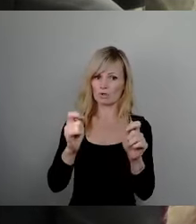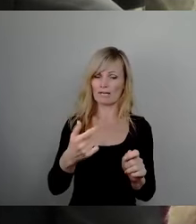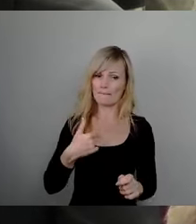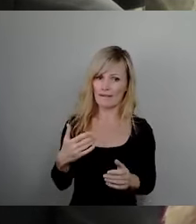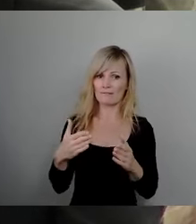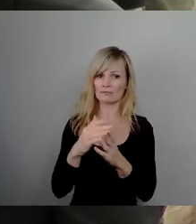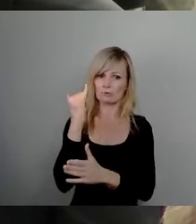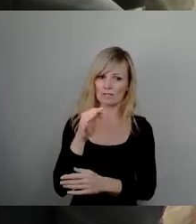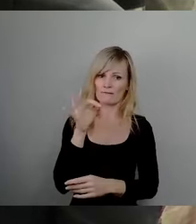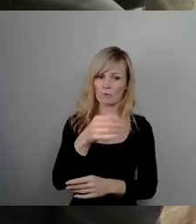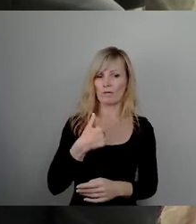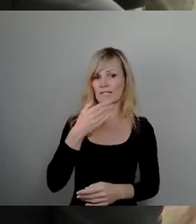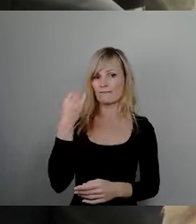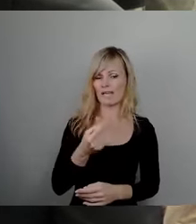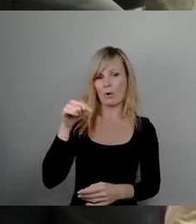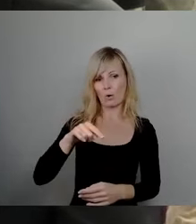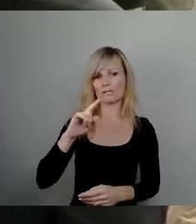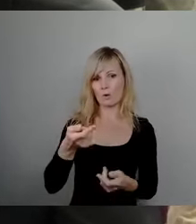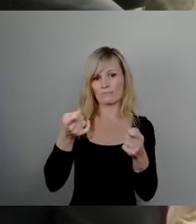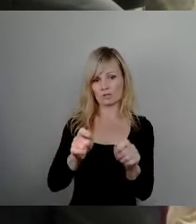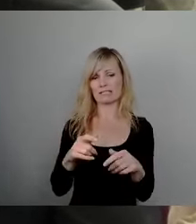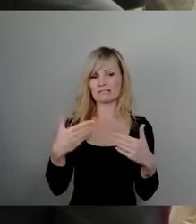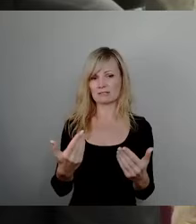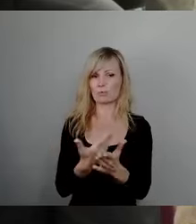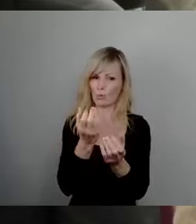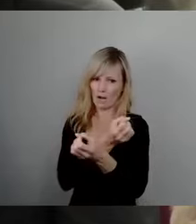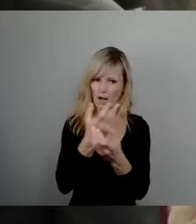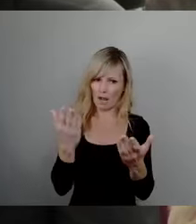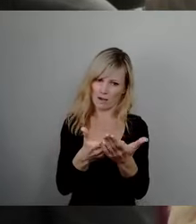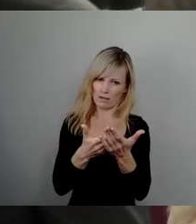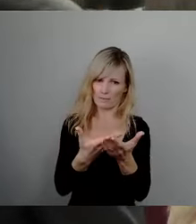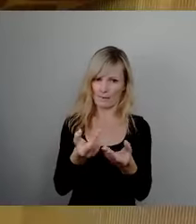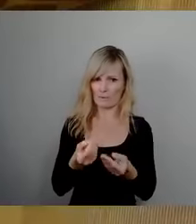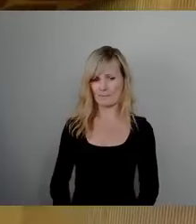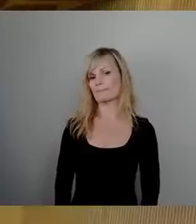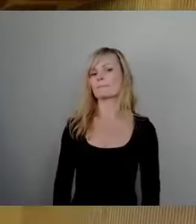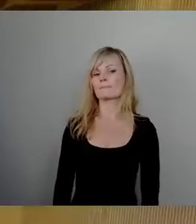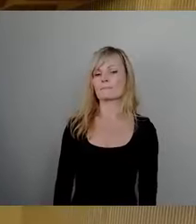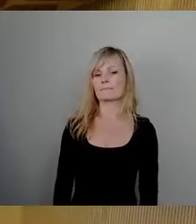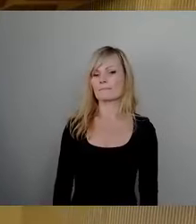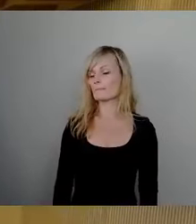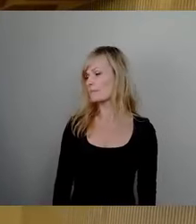wo ich empfehle, das würde ich noch heute beschließen, damit hier Klarheit herrscht. Okay,